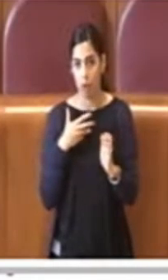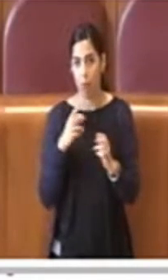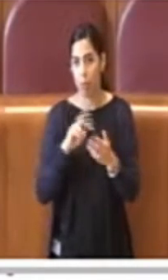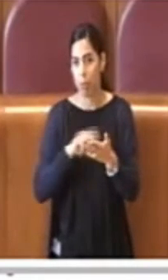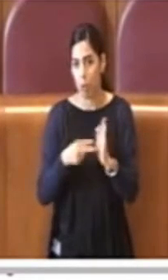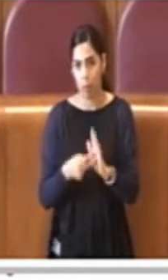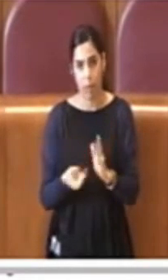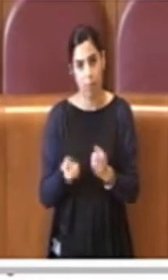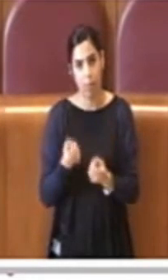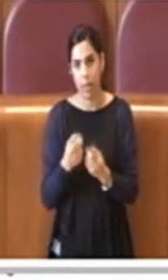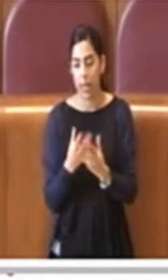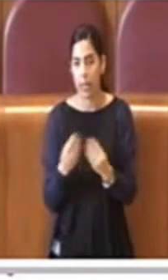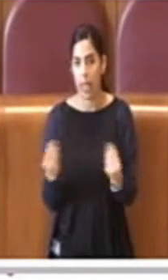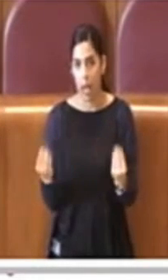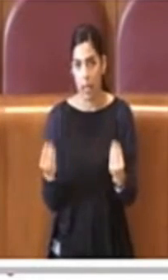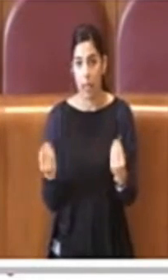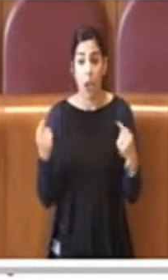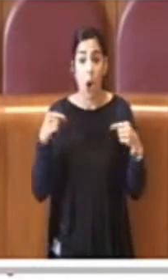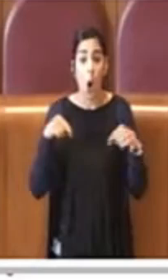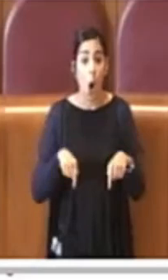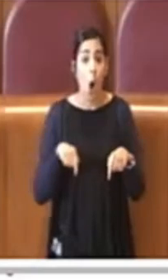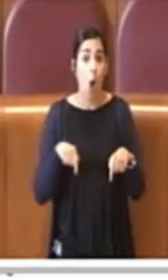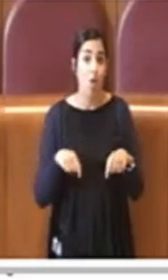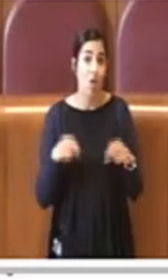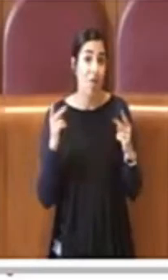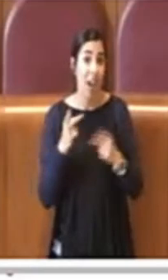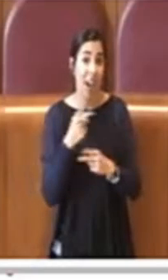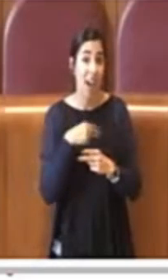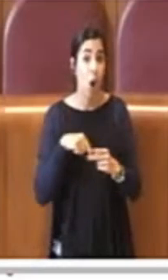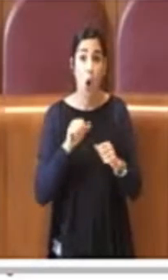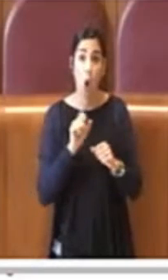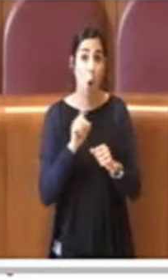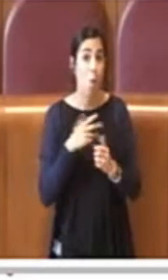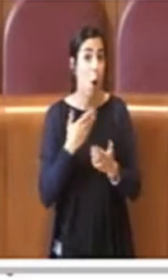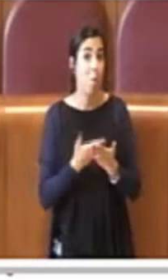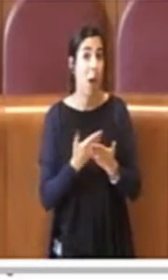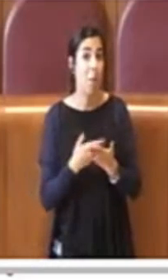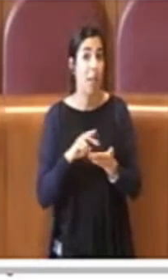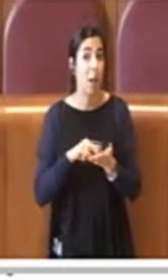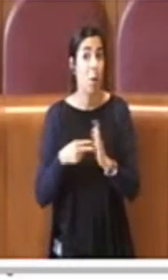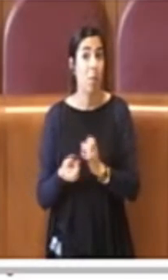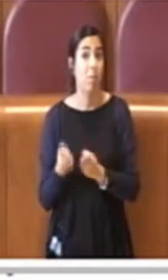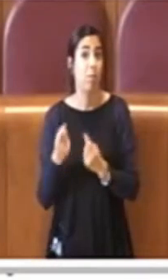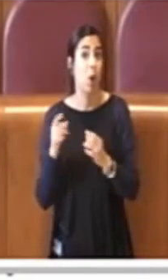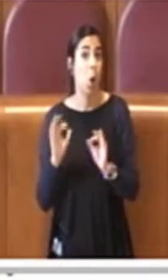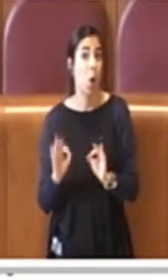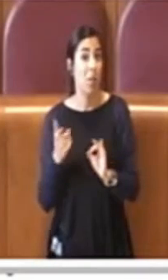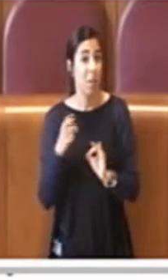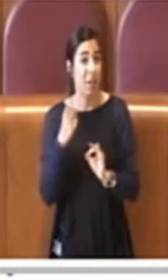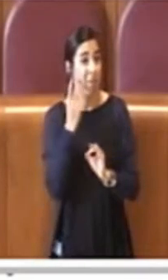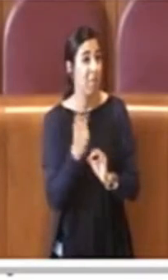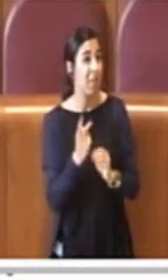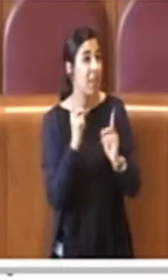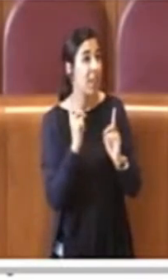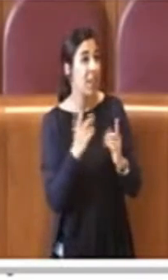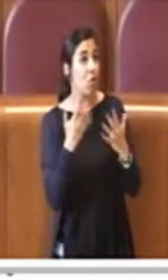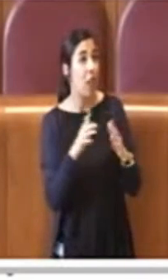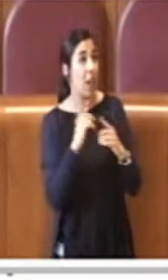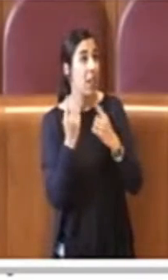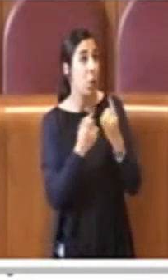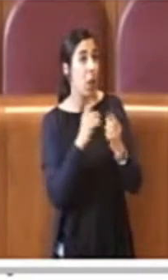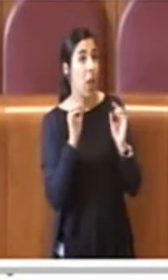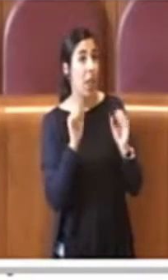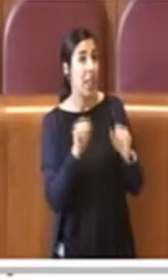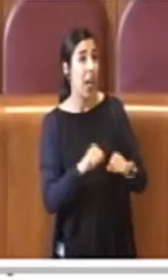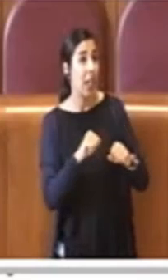che forse oggi non possiamo nemmeno permetterci vista la situazione sanitaria, quindi mi riferisco a